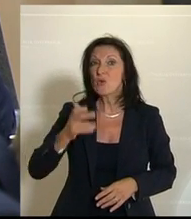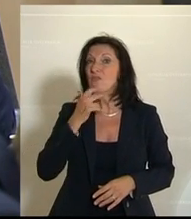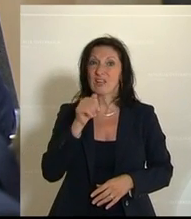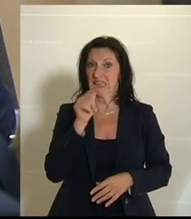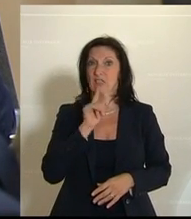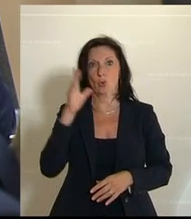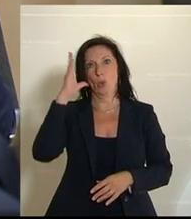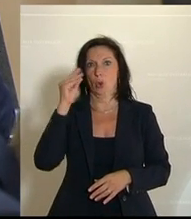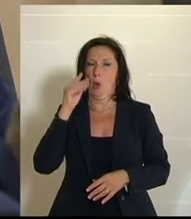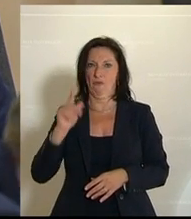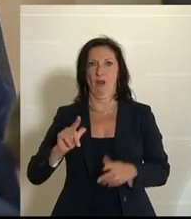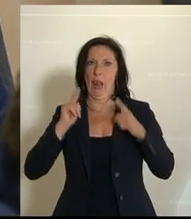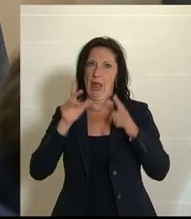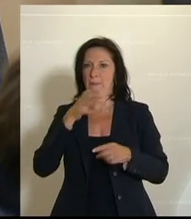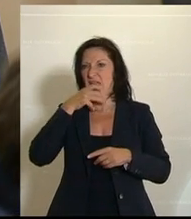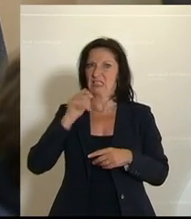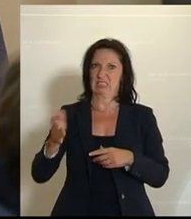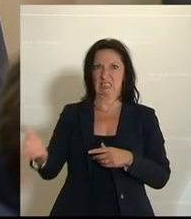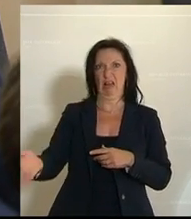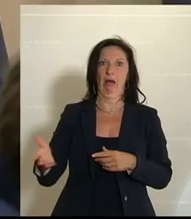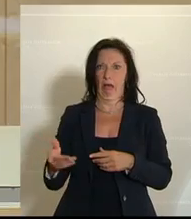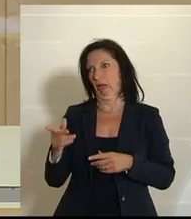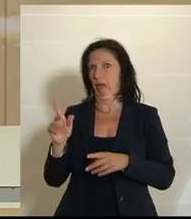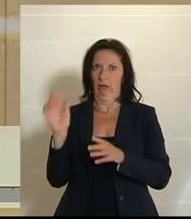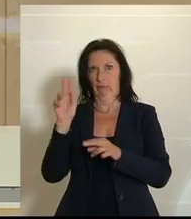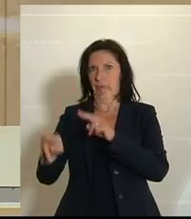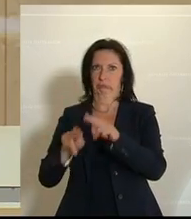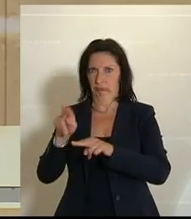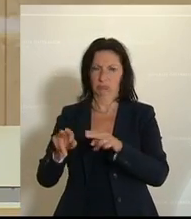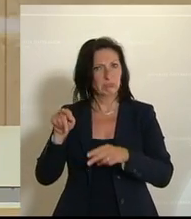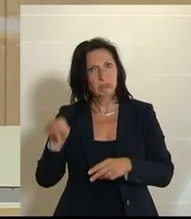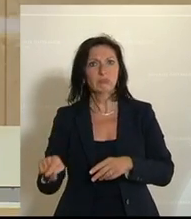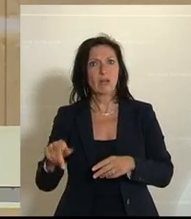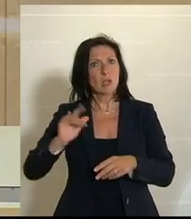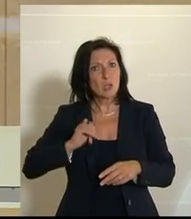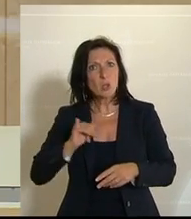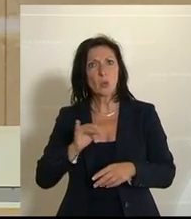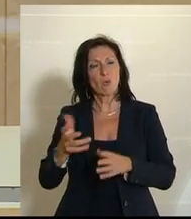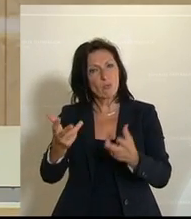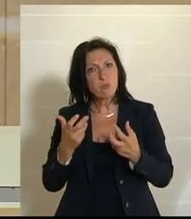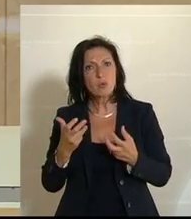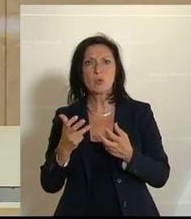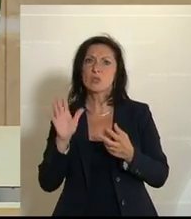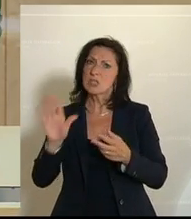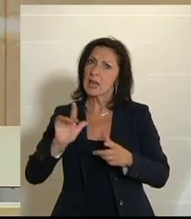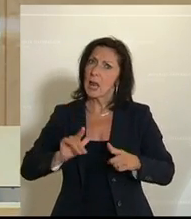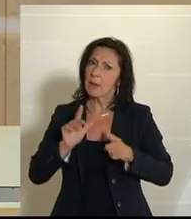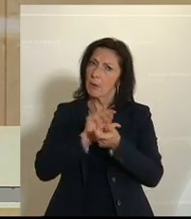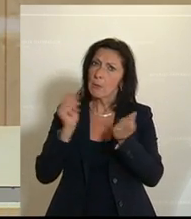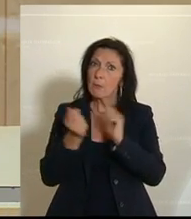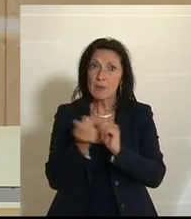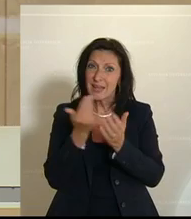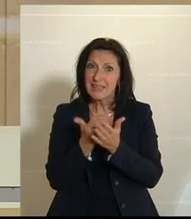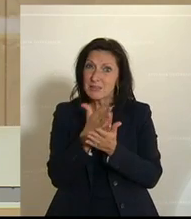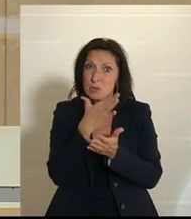Hütte stellt und sagt, so, jetzt aber, das ist Armutsbekämpfung. Sie wollen eine Transformation in ihrem Leben. Und deshalb steigen ja so viele von